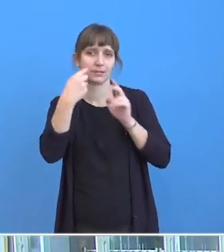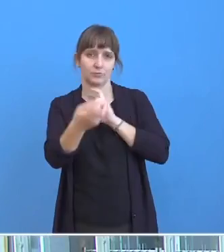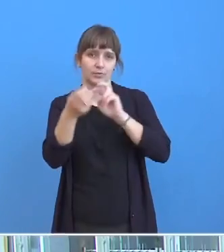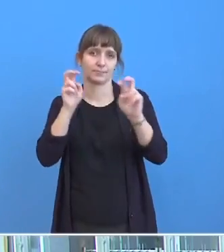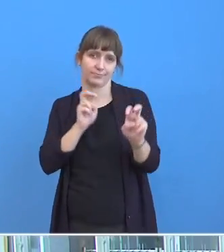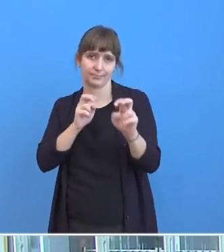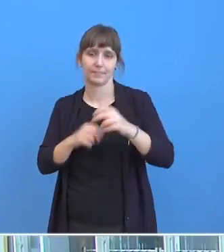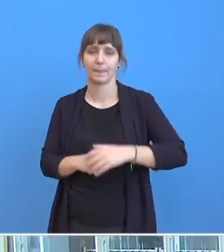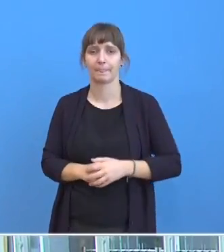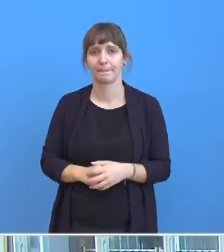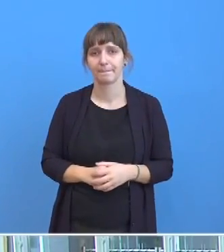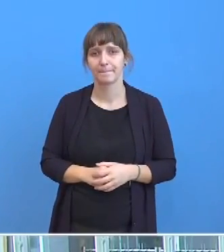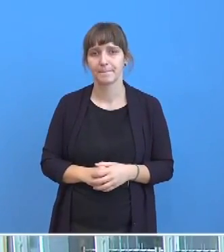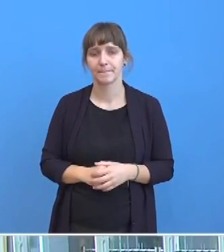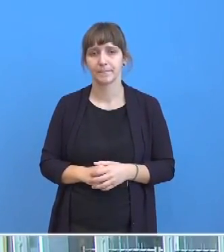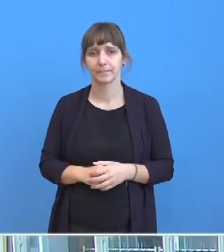tauschen.